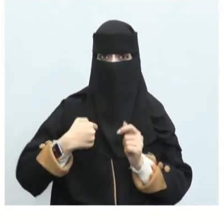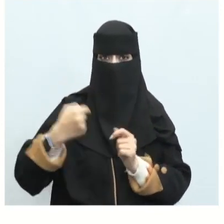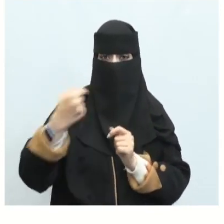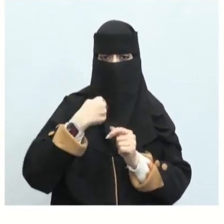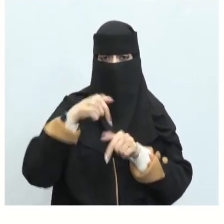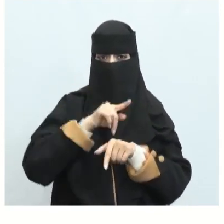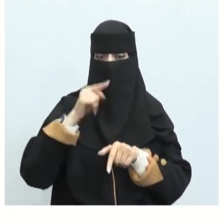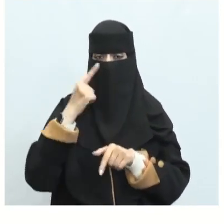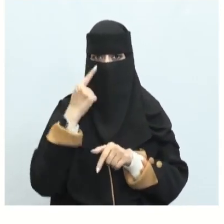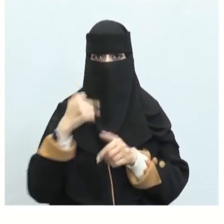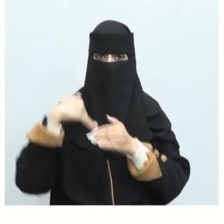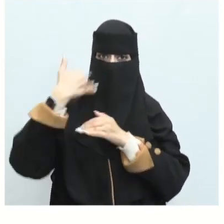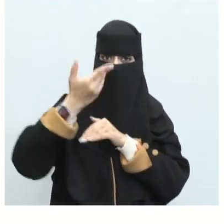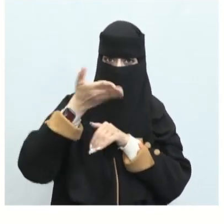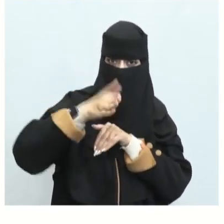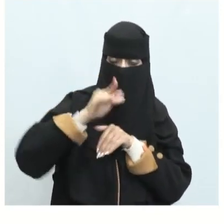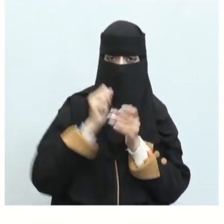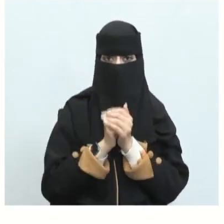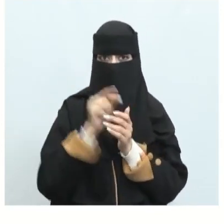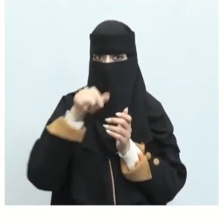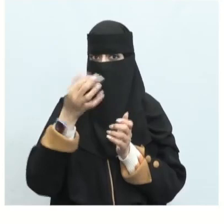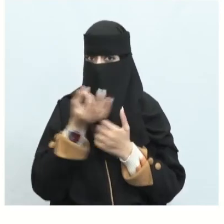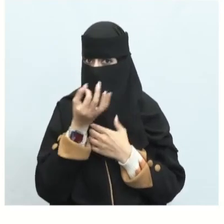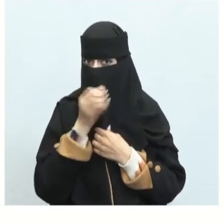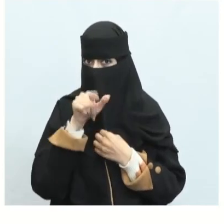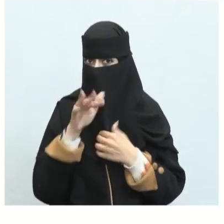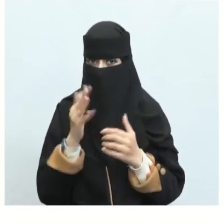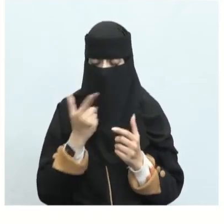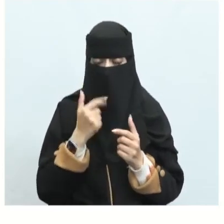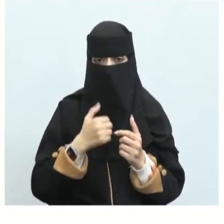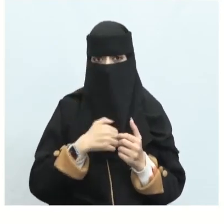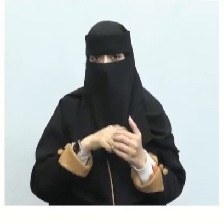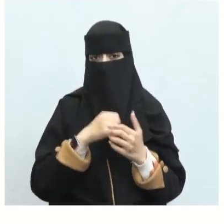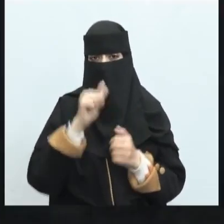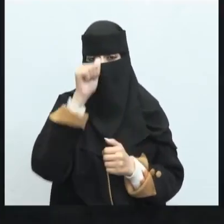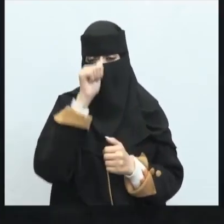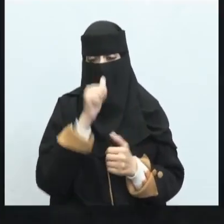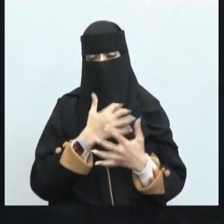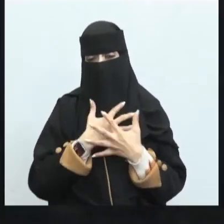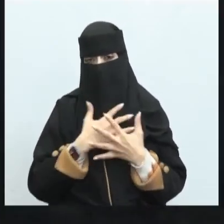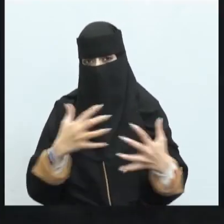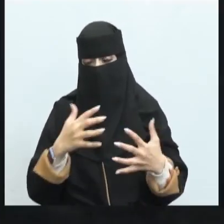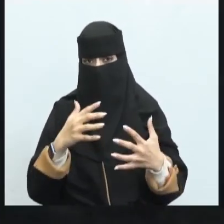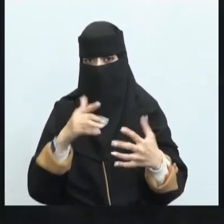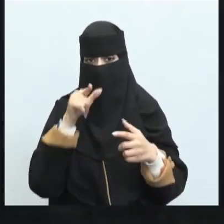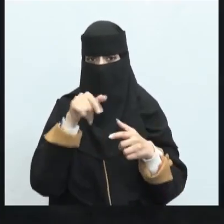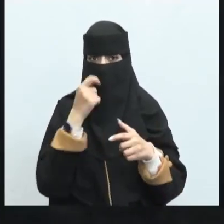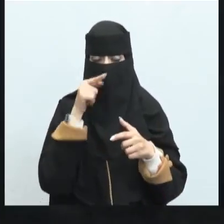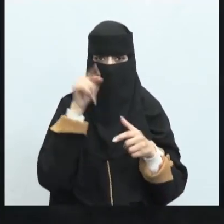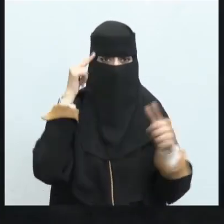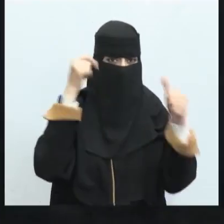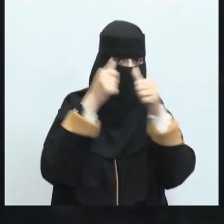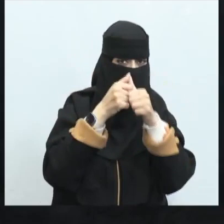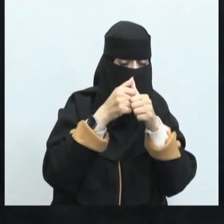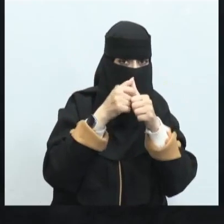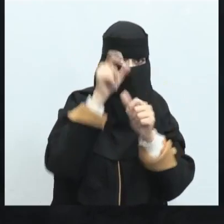للعيش أو طار تحدثي عن الفقد الكبير حتى أنها إذا ذكرت صخر قال كأن عيني لذكراه إذا